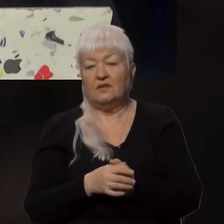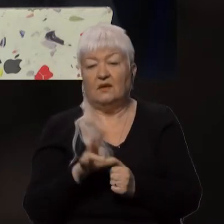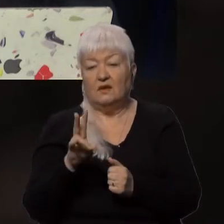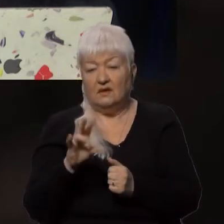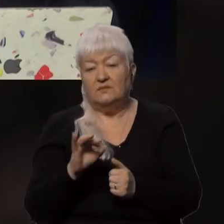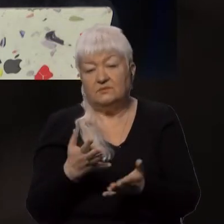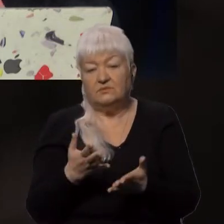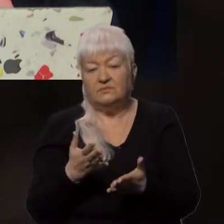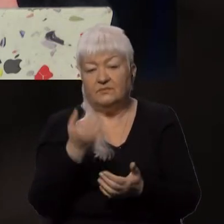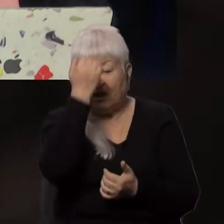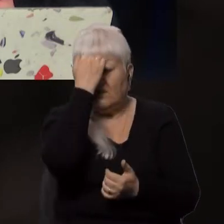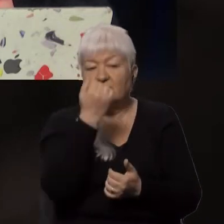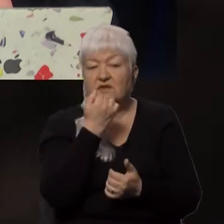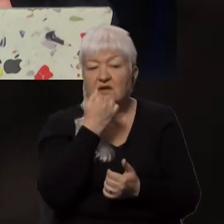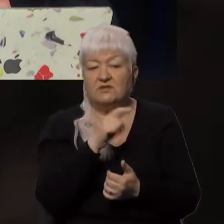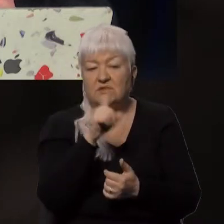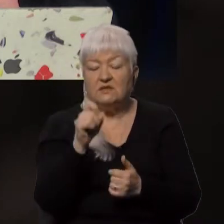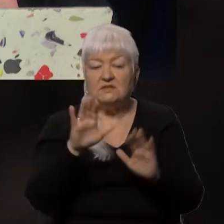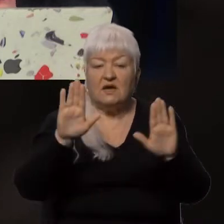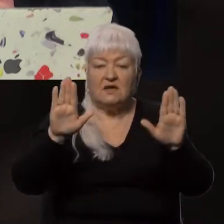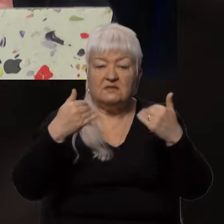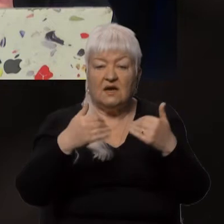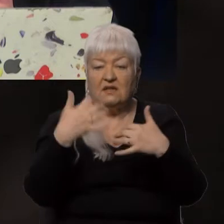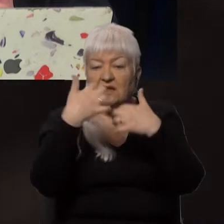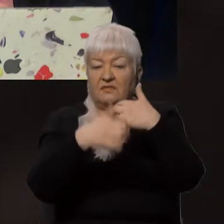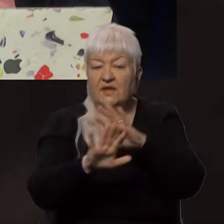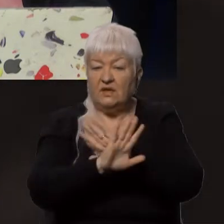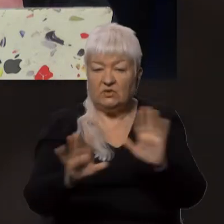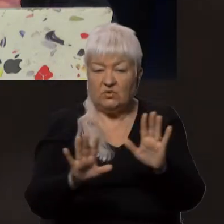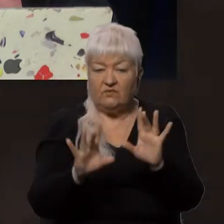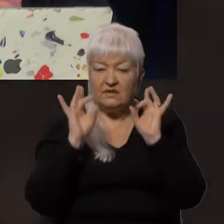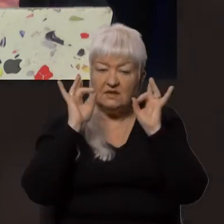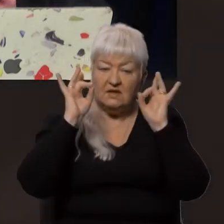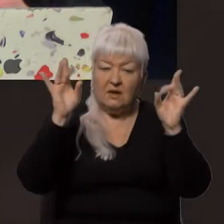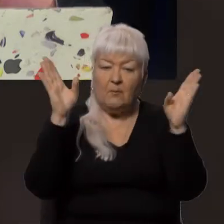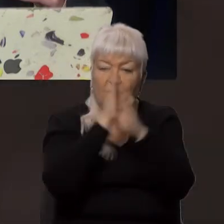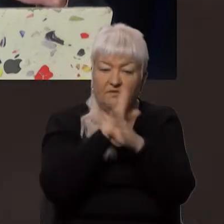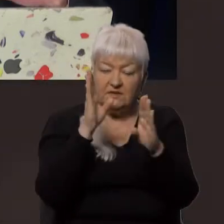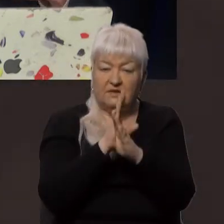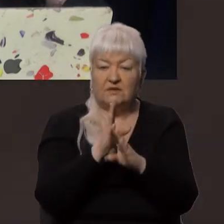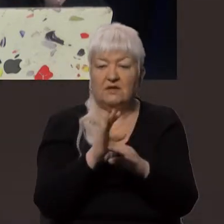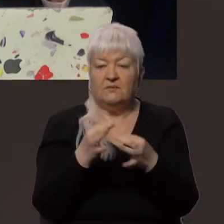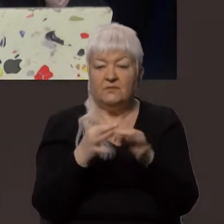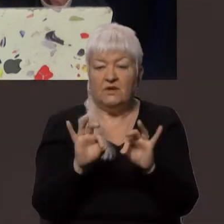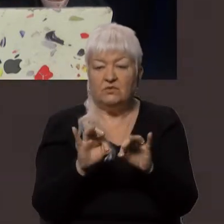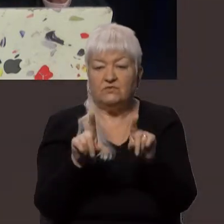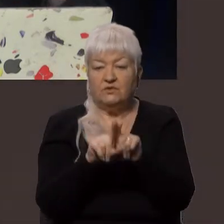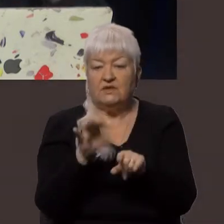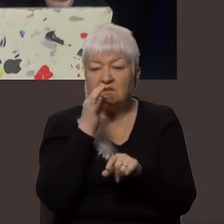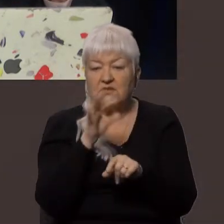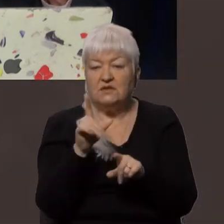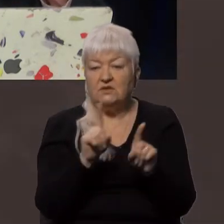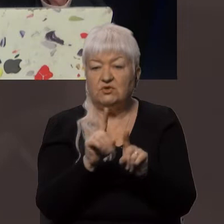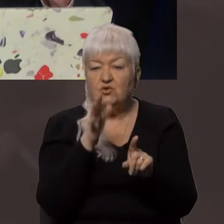відповідь. Я вдячний за заклик не ігнорувати сигнали повітряної тривоги. Дозволю собі його трактувати і так, що навіть під час